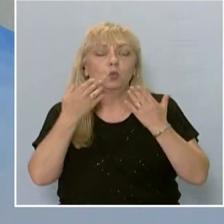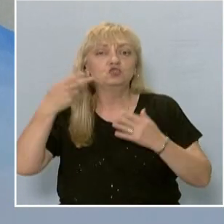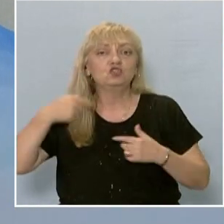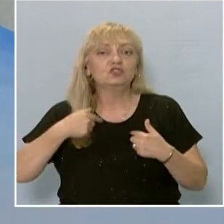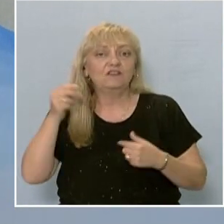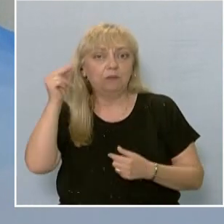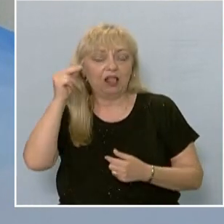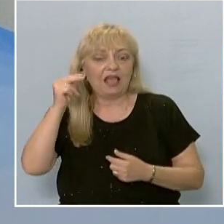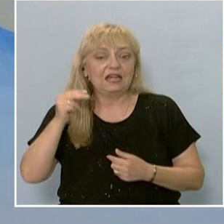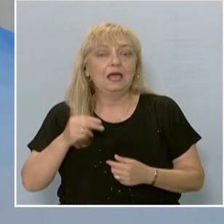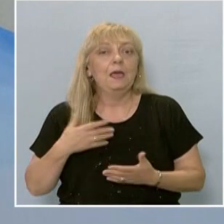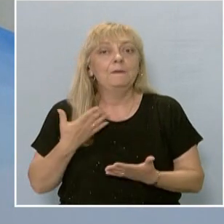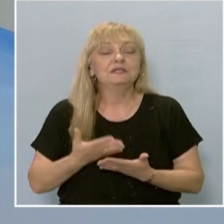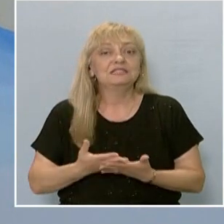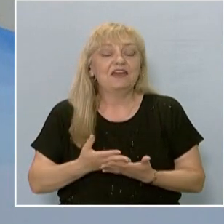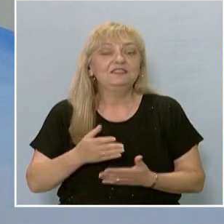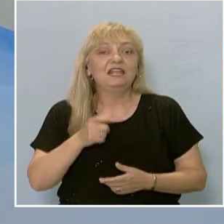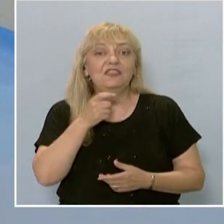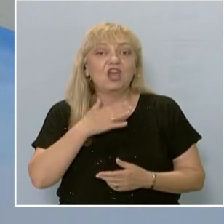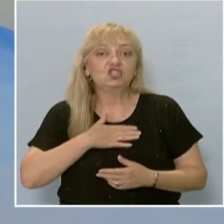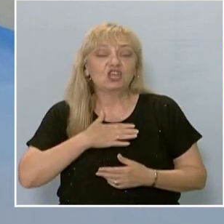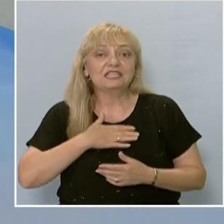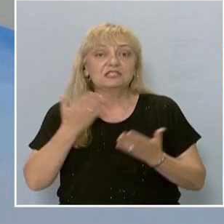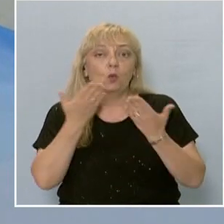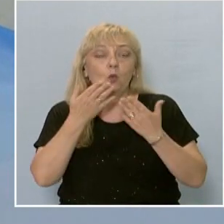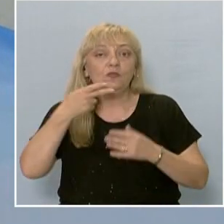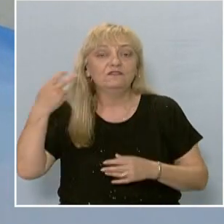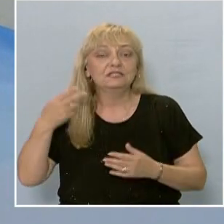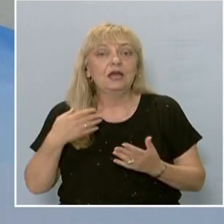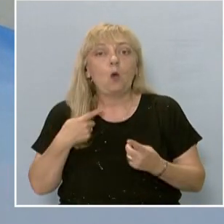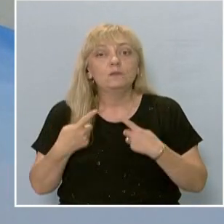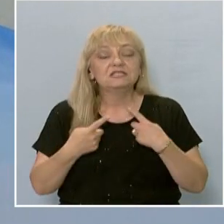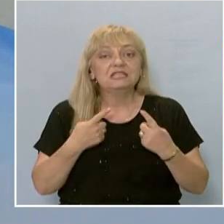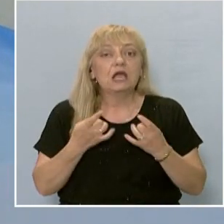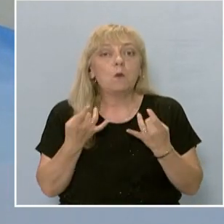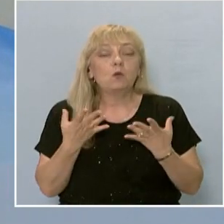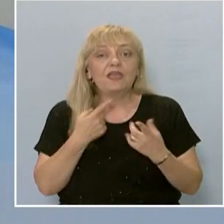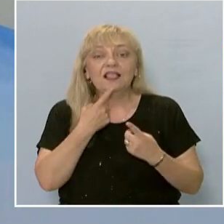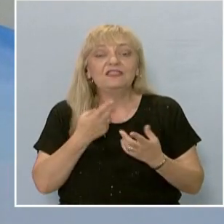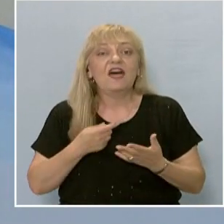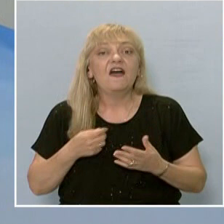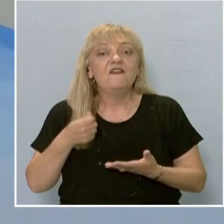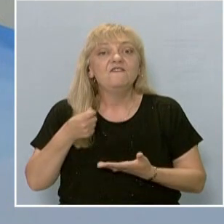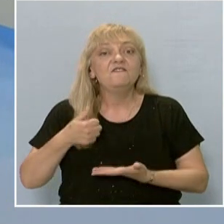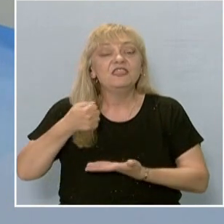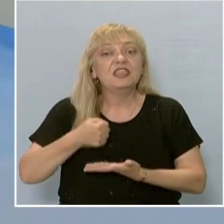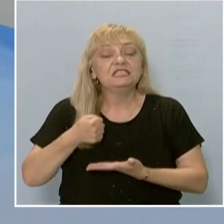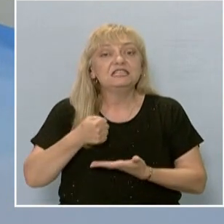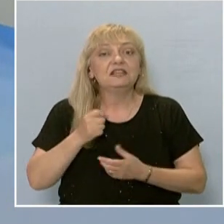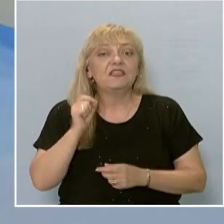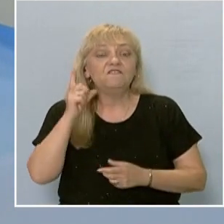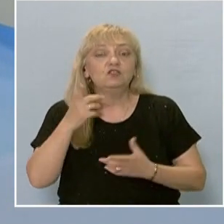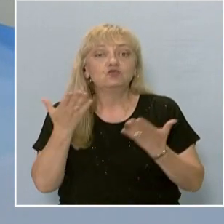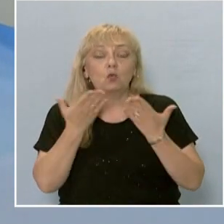държавни и частни университети обсъдиха промени в модела на финансиране на висшето образование и предложения за